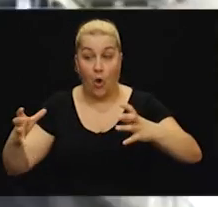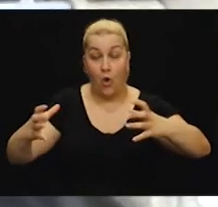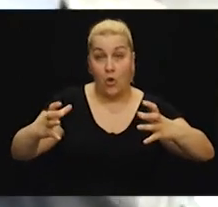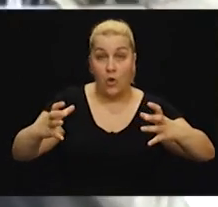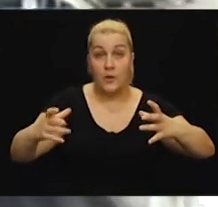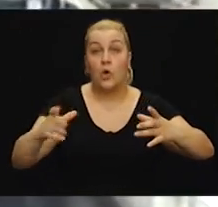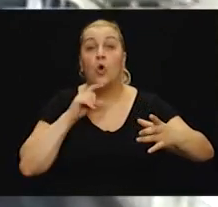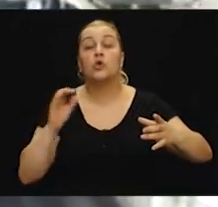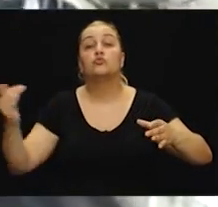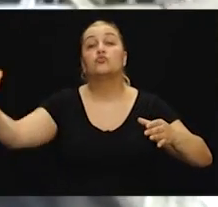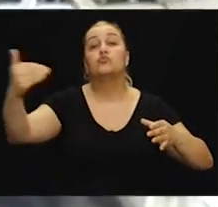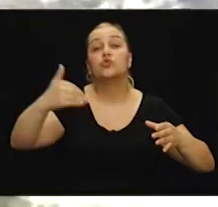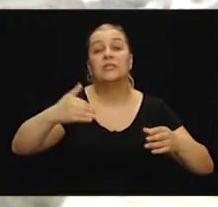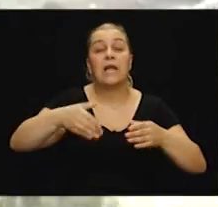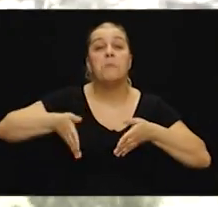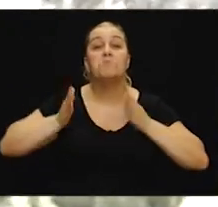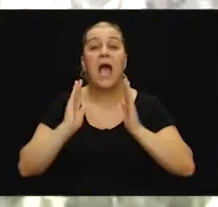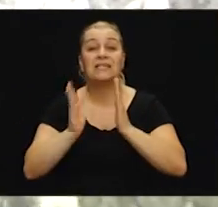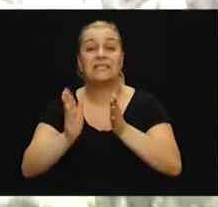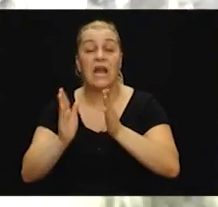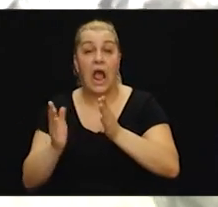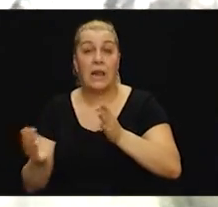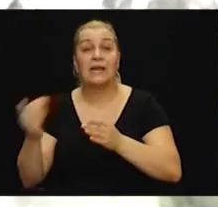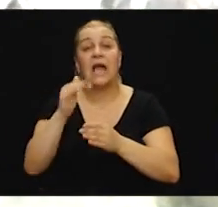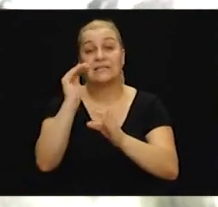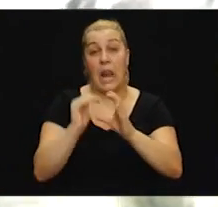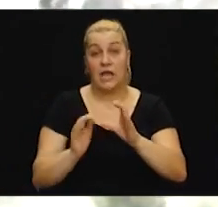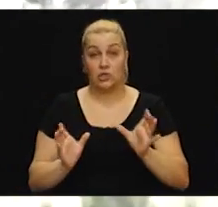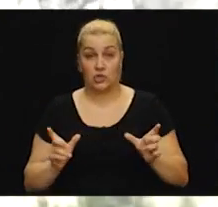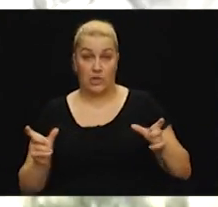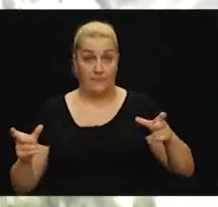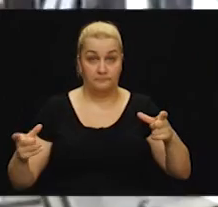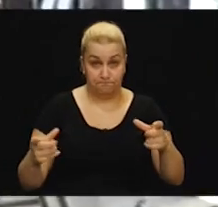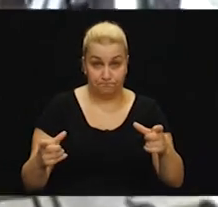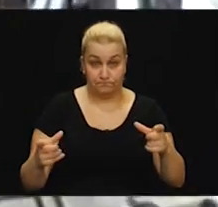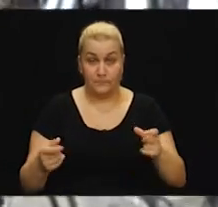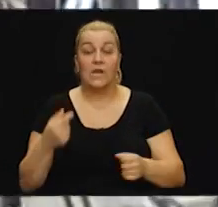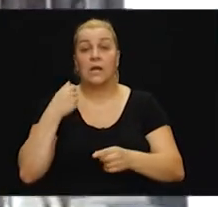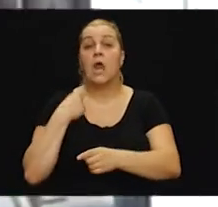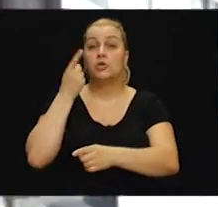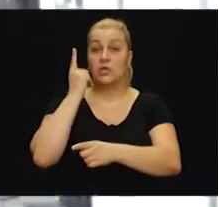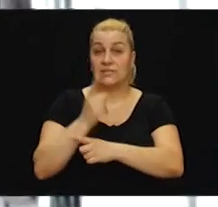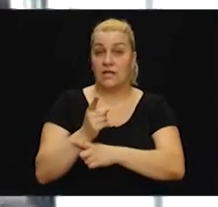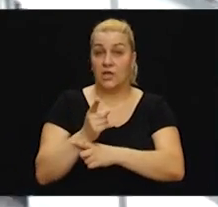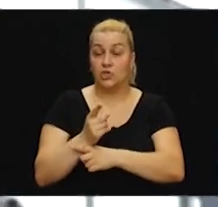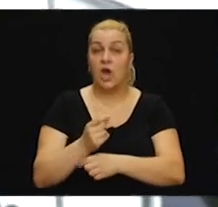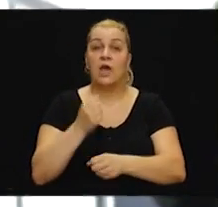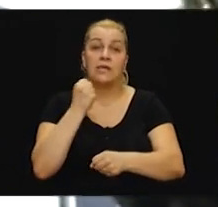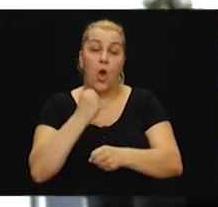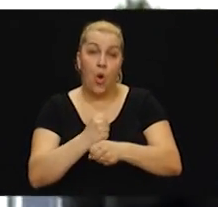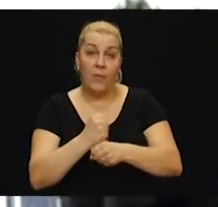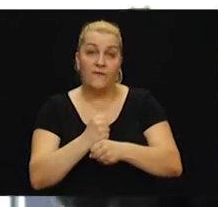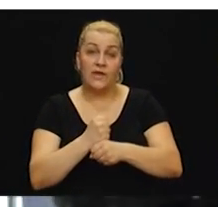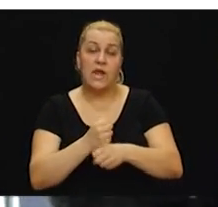ušli sa magistrale na skladišta. Naša zadaća je obavljena istinski,